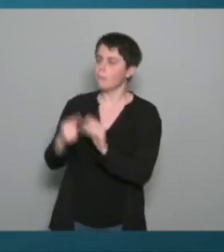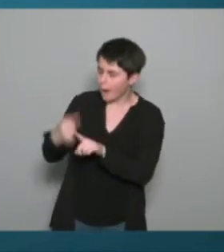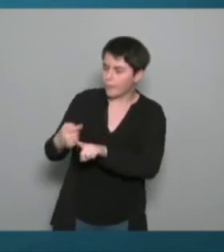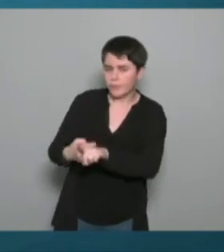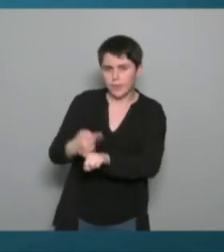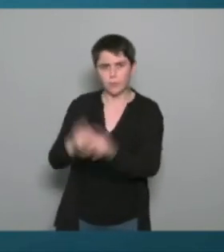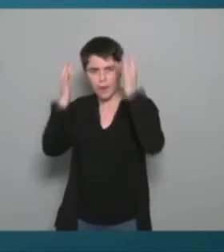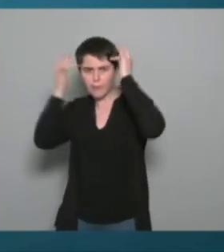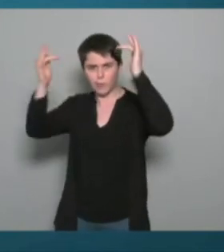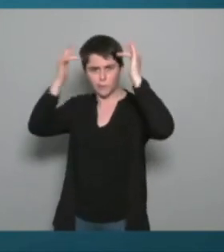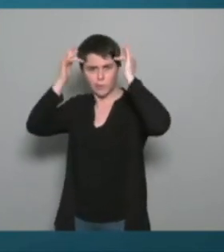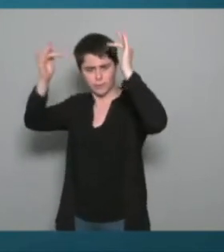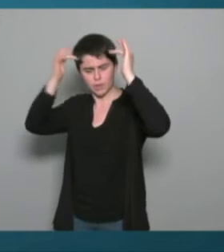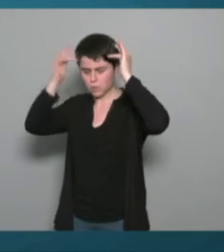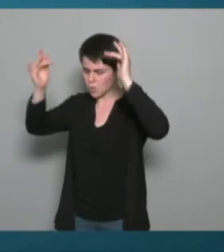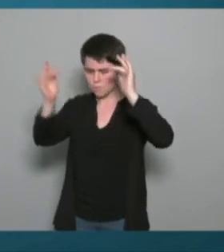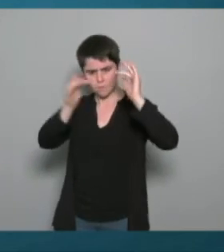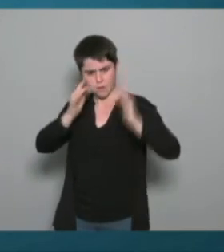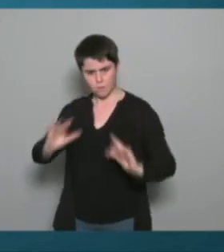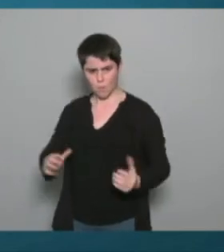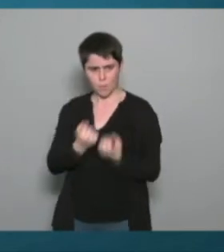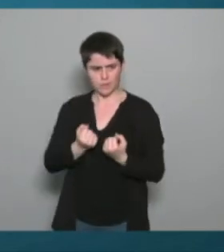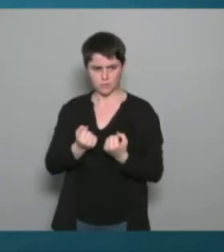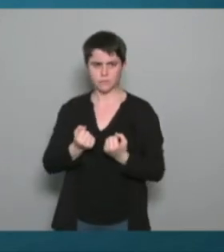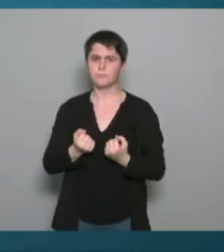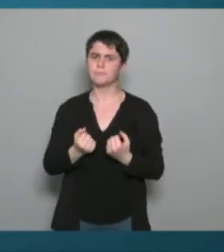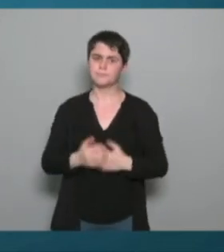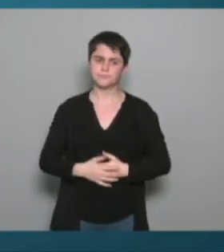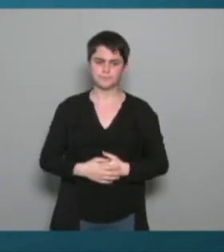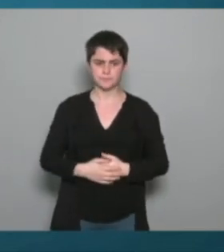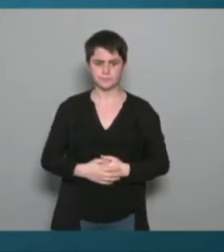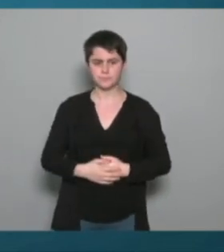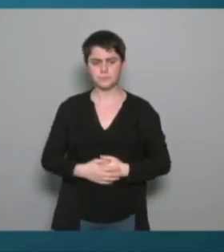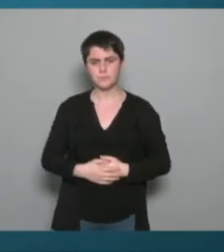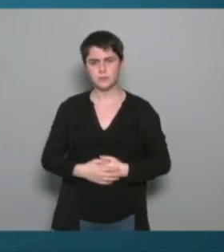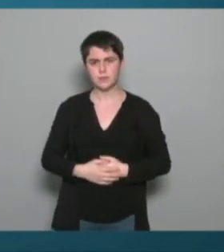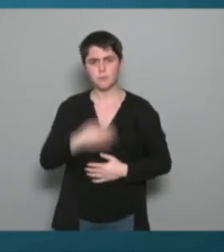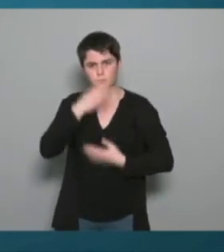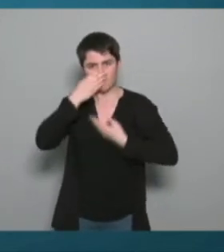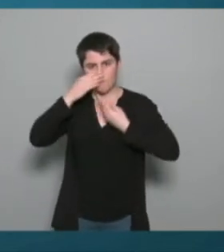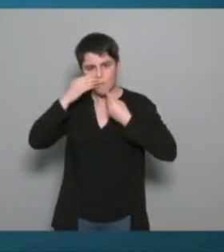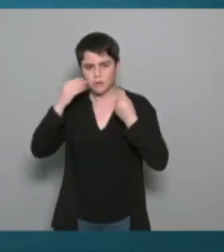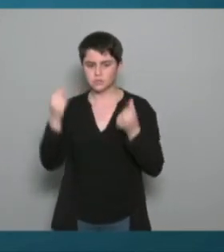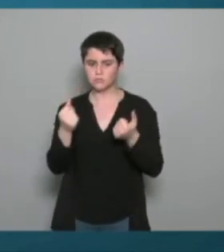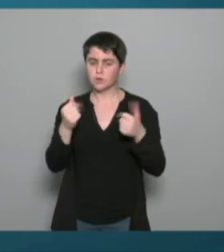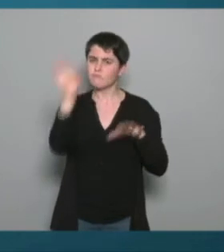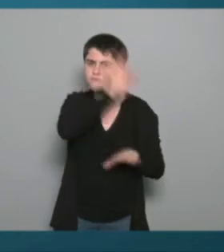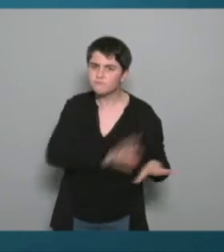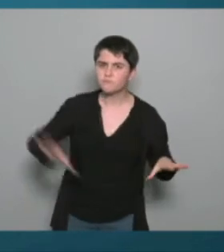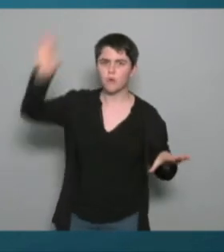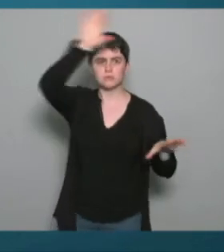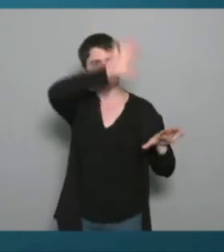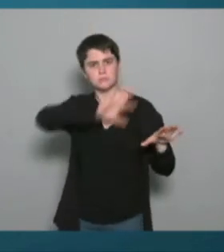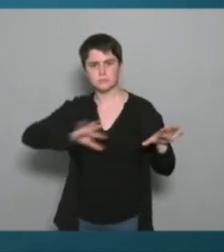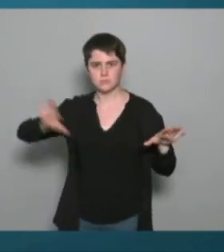mais en tout cas je voulais insister sur le message que je voulais faire passer moi j'ai l'impression qu'effectivement à l'échelle des territoires c'est ce qui a été